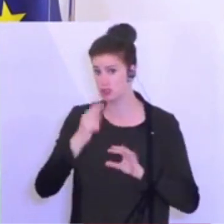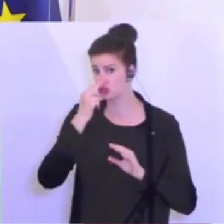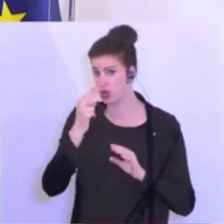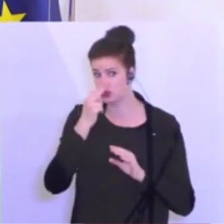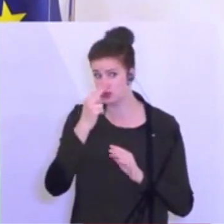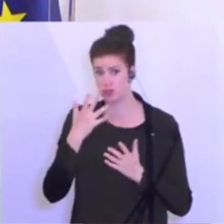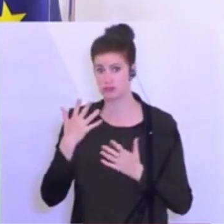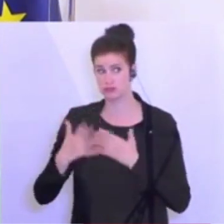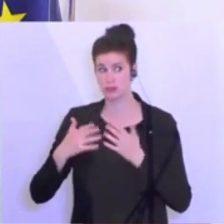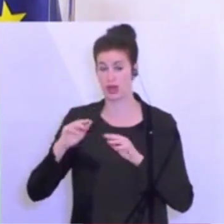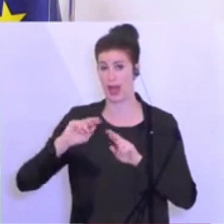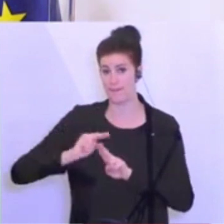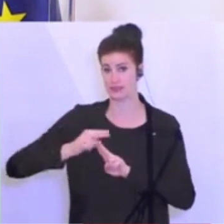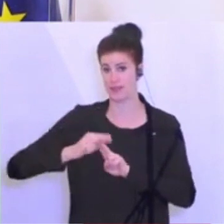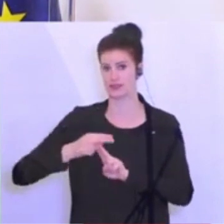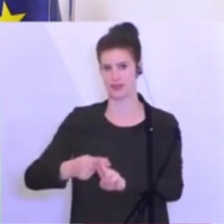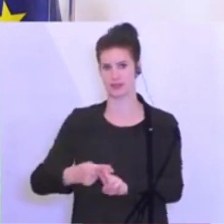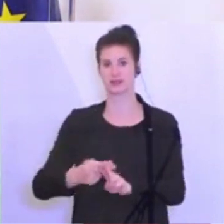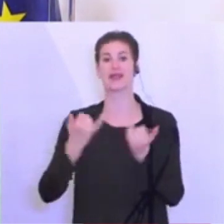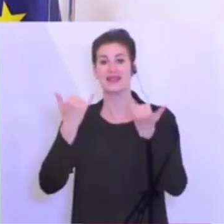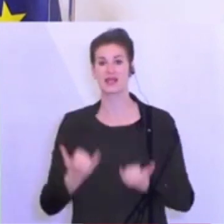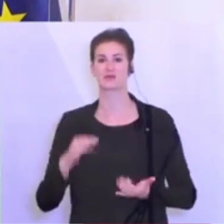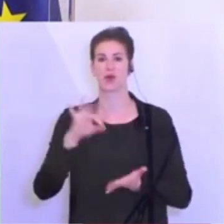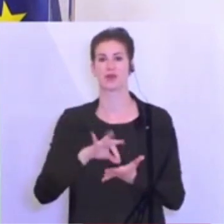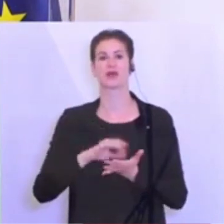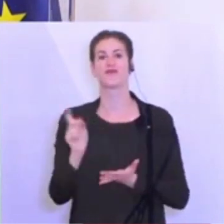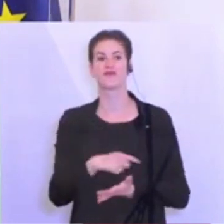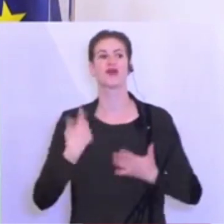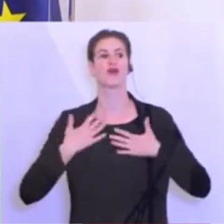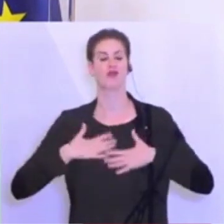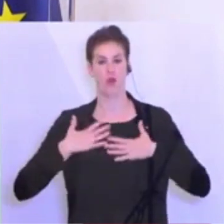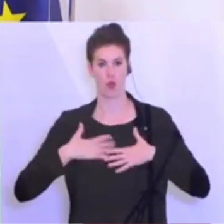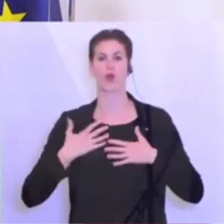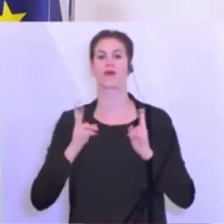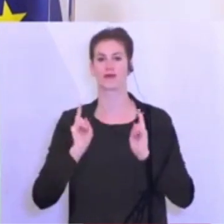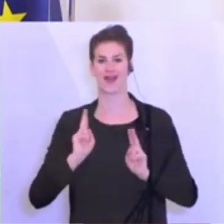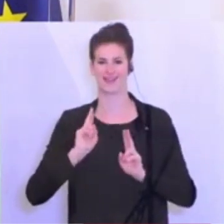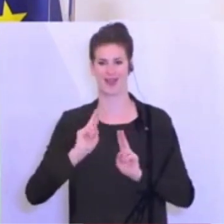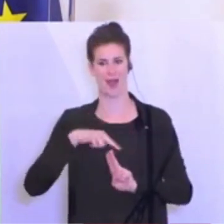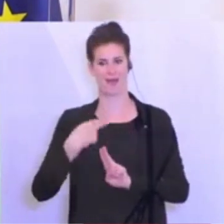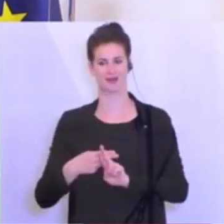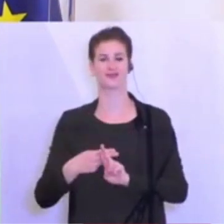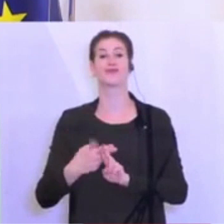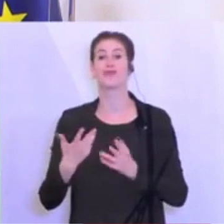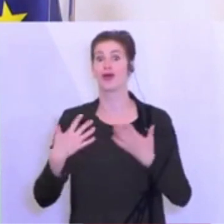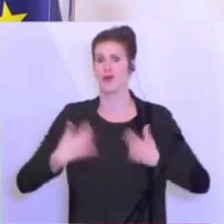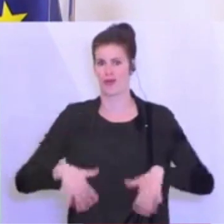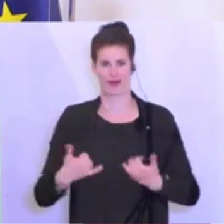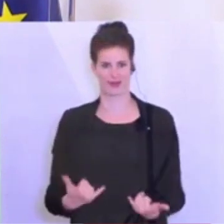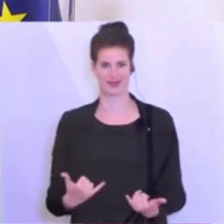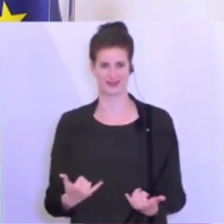In dem Fall derzeit sind wir froh, dass wir diese Anpassungen vornehmen können, weil das bedeutet Lockerungen.